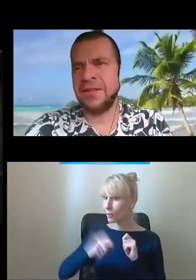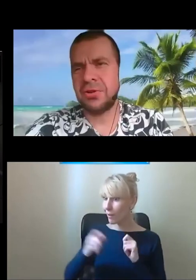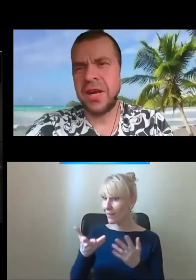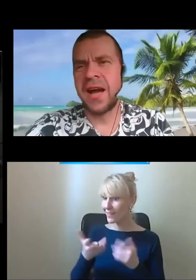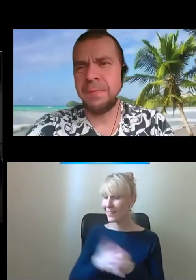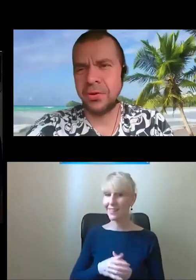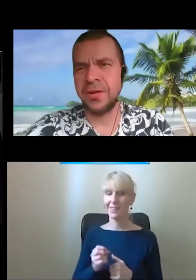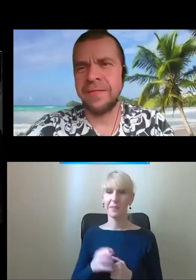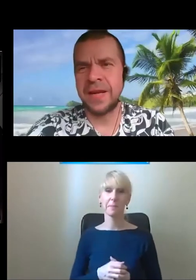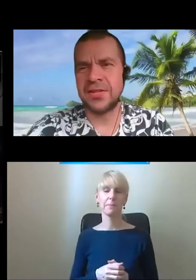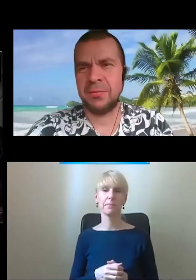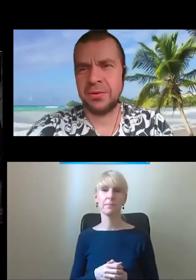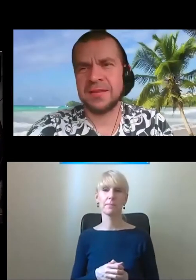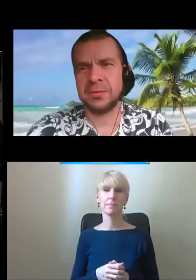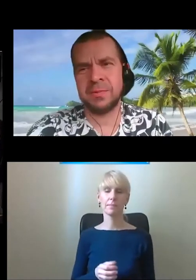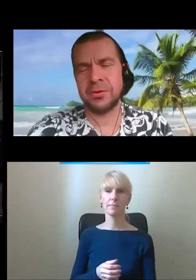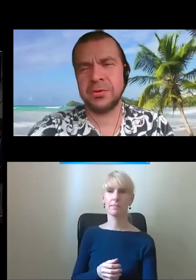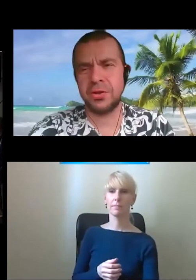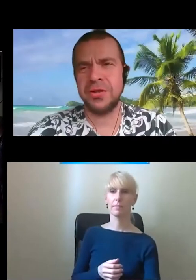Nie przyjechali pociągiem, bo ja się.